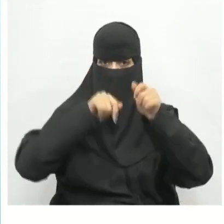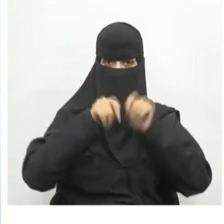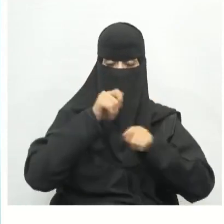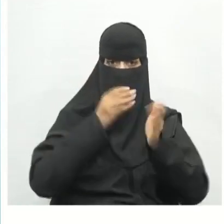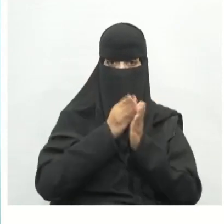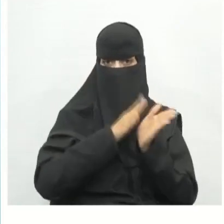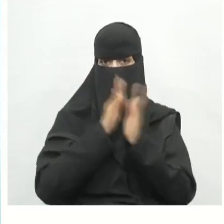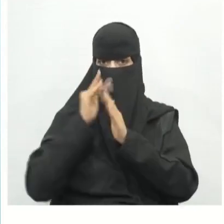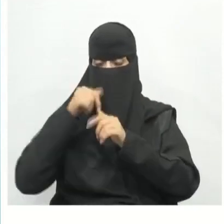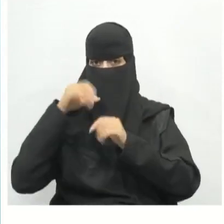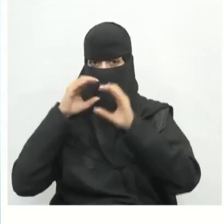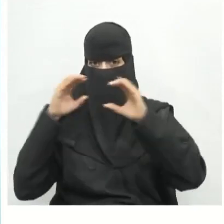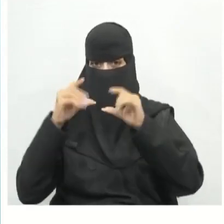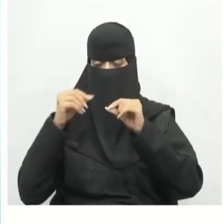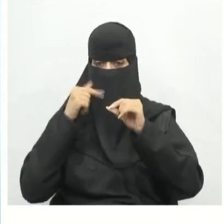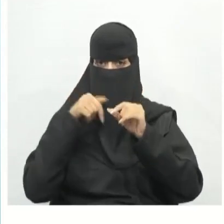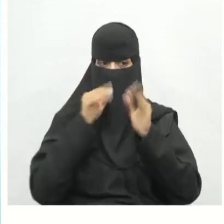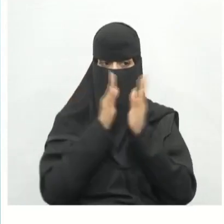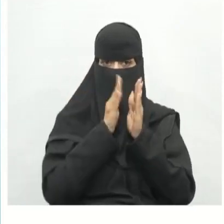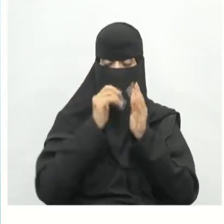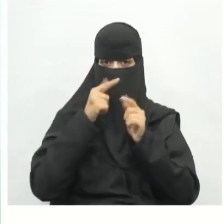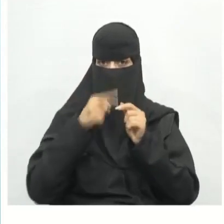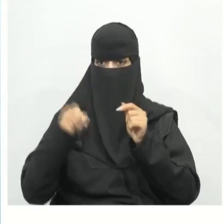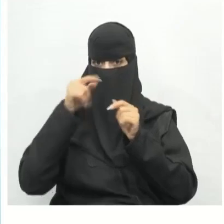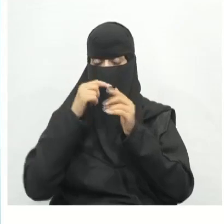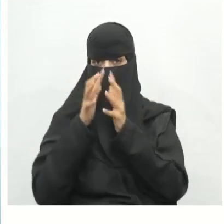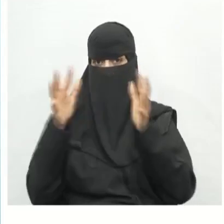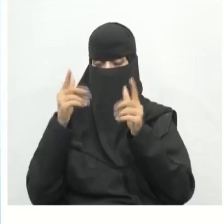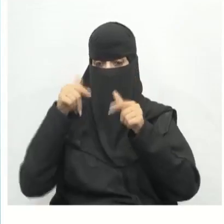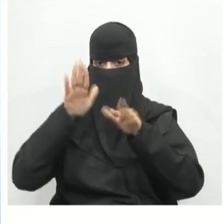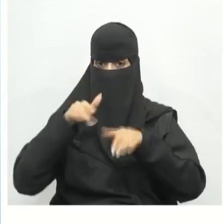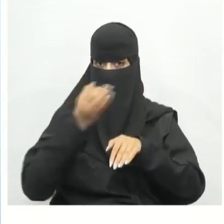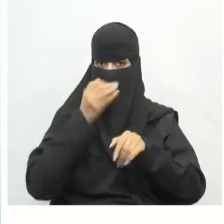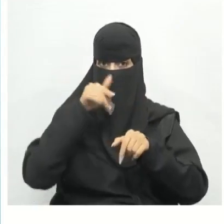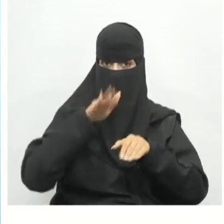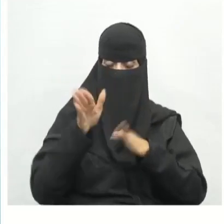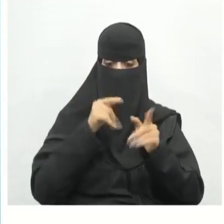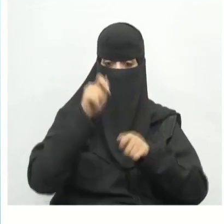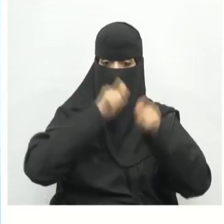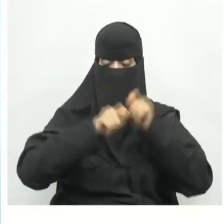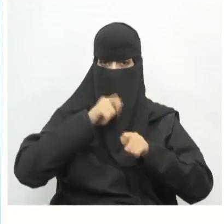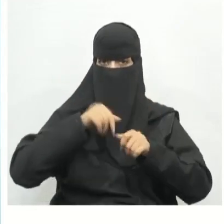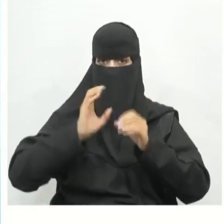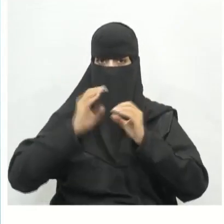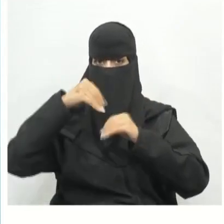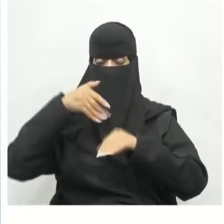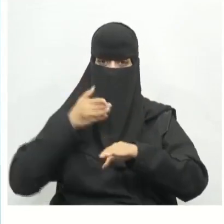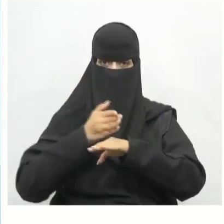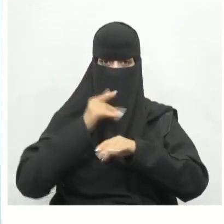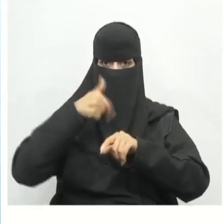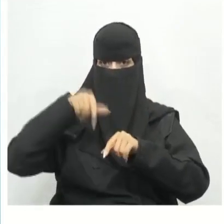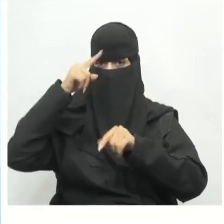إزالة المواد من قطعة أو مادة لها كتلة أكبر ذكرنا أنه يتم ذلك من خلال استخدام أدوات القطع